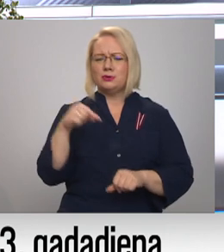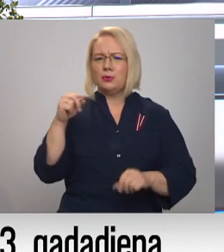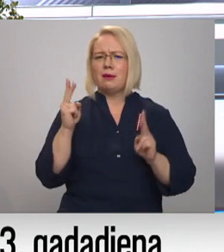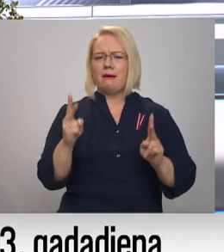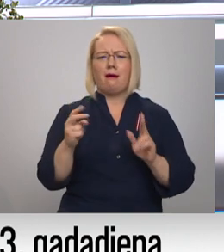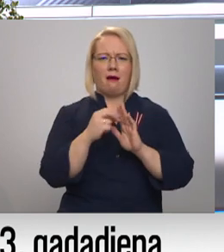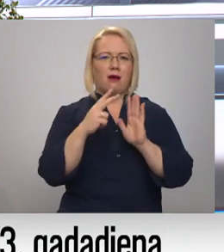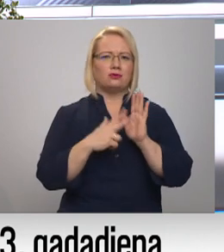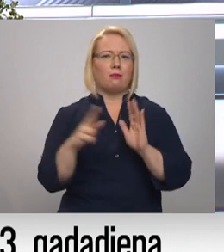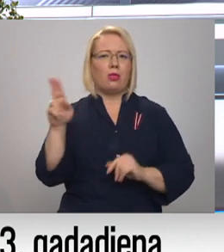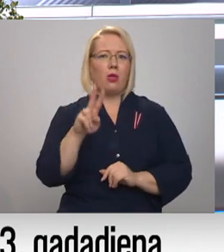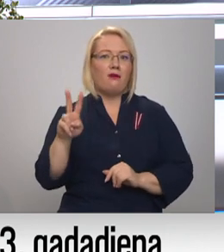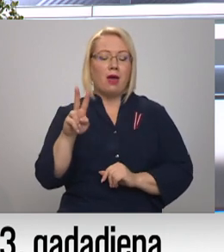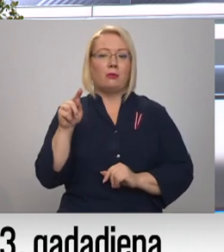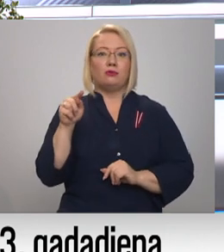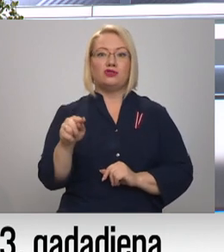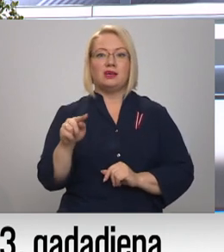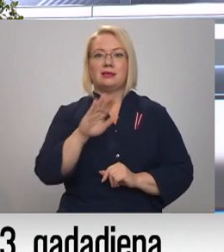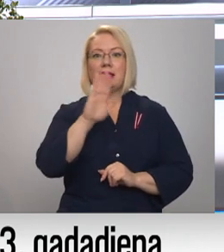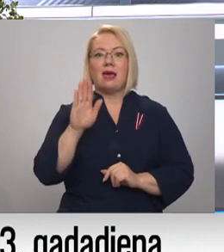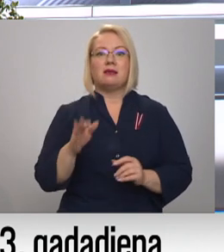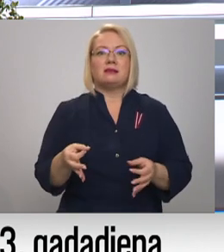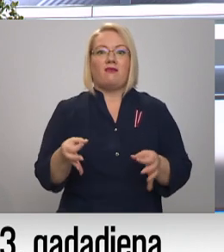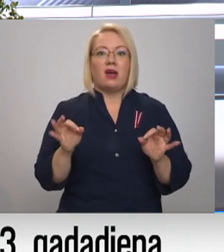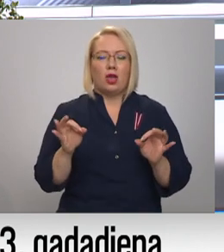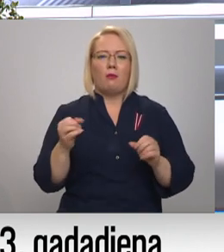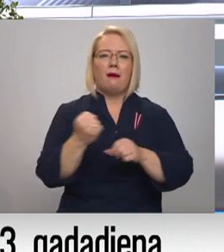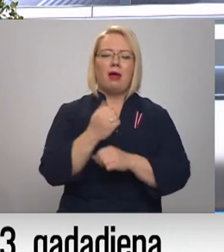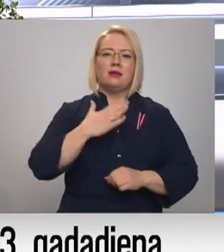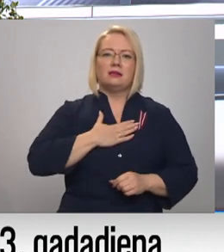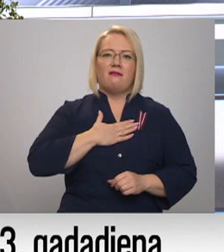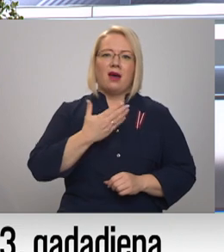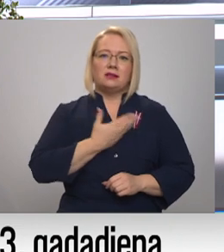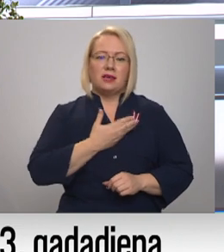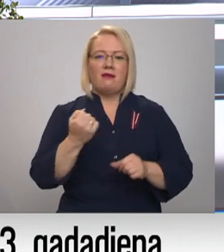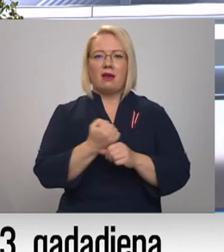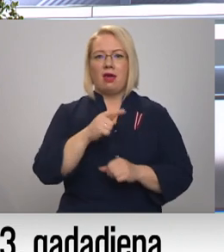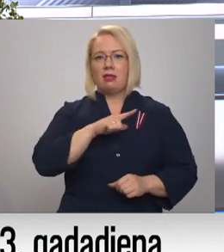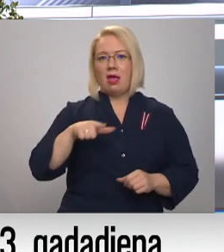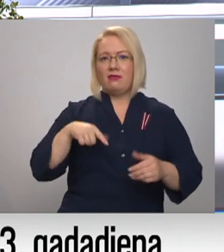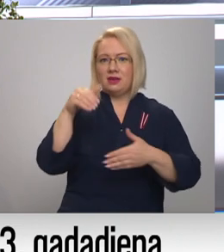novembri? Tā teikt, šīs dienas nozīmīgumi gan savā dzīvē, gan Latvijas.